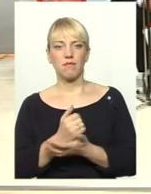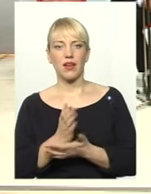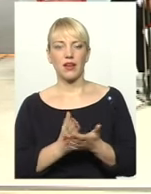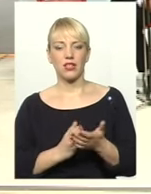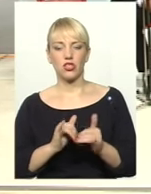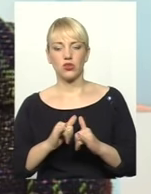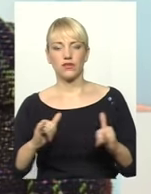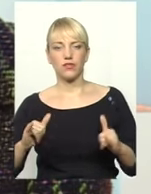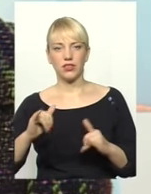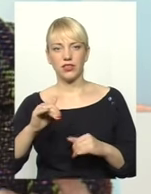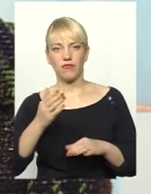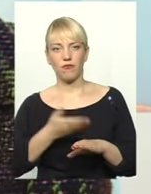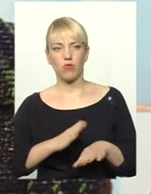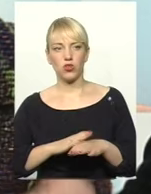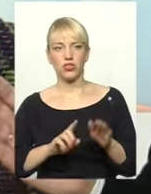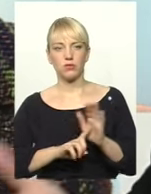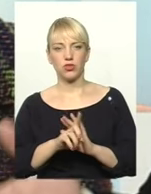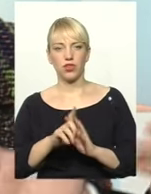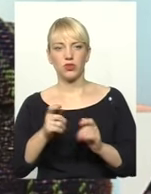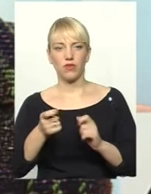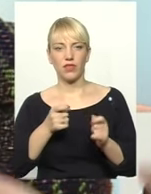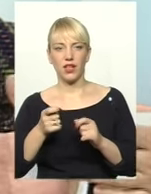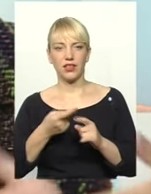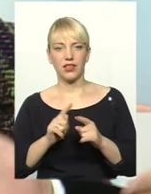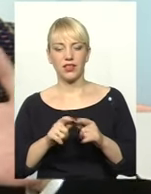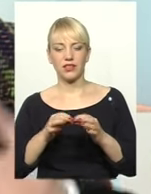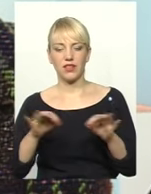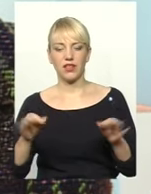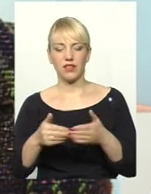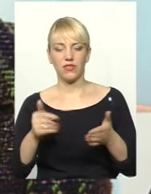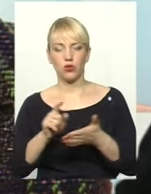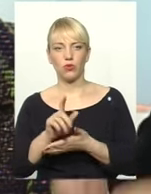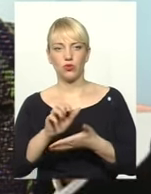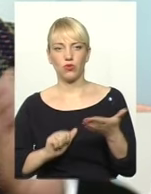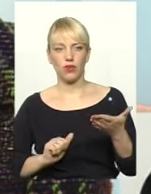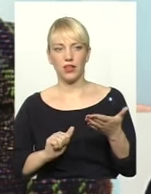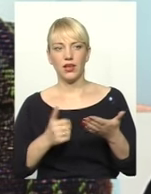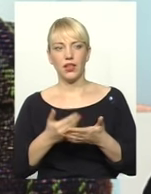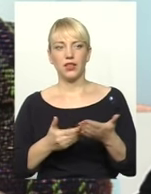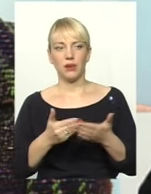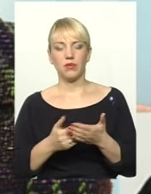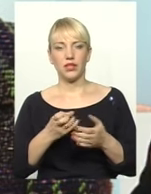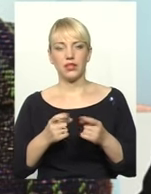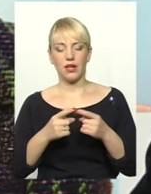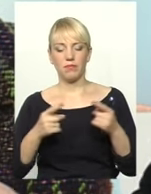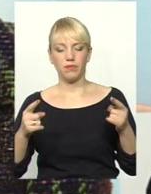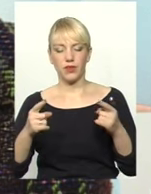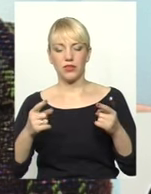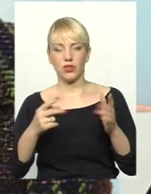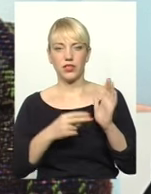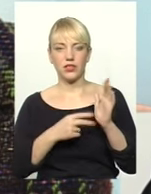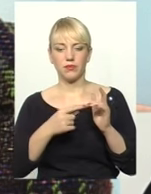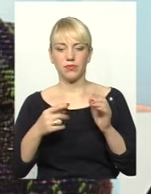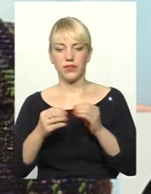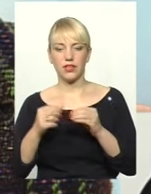розвиватись в Польщі, так? Тобто, спочатку влада їх звільнила від оподаткування, наприклад, на певний період, від 7 до 10